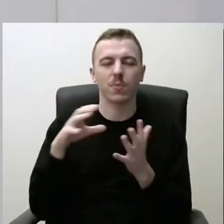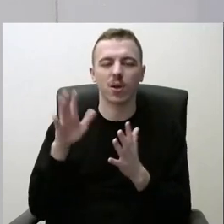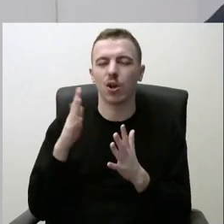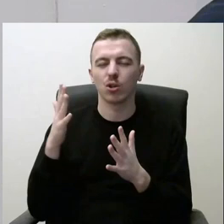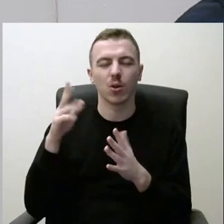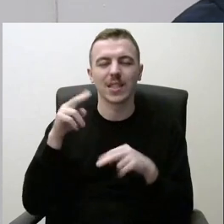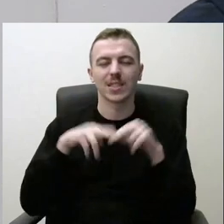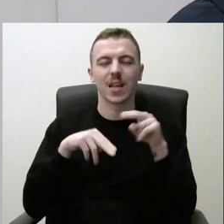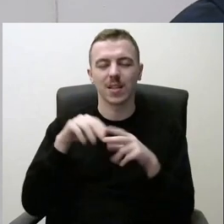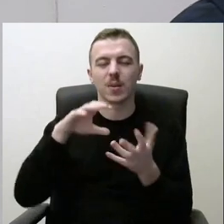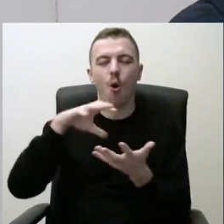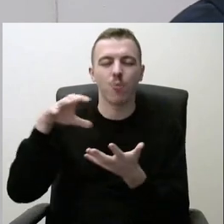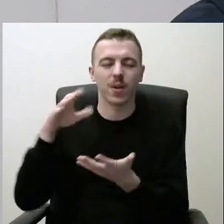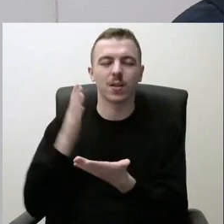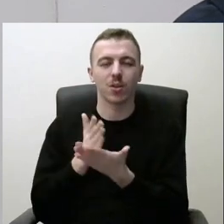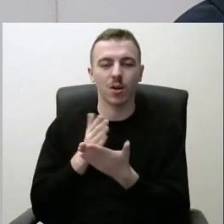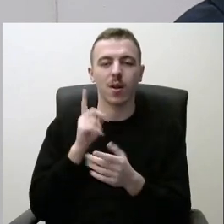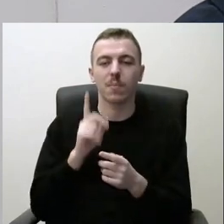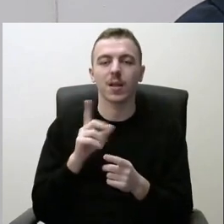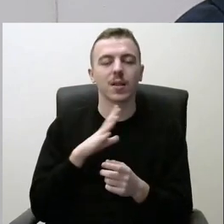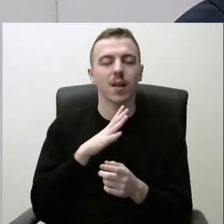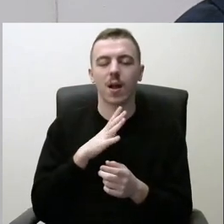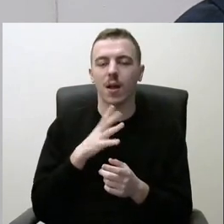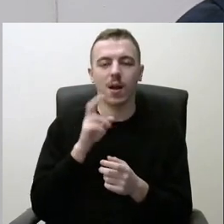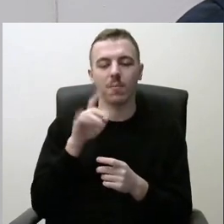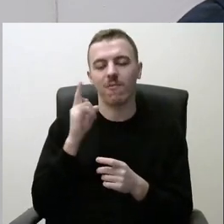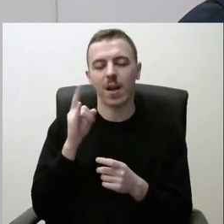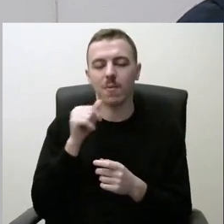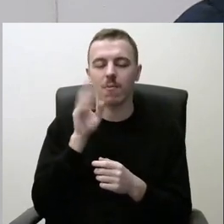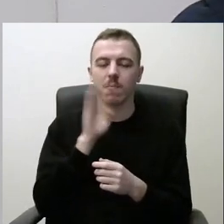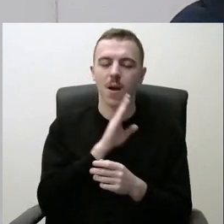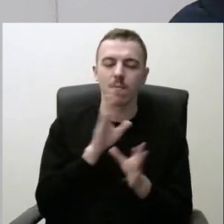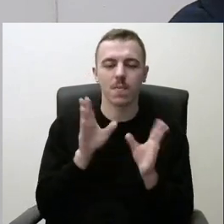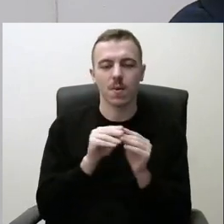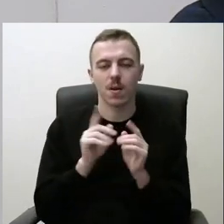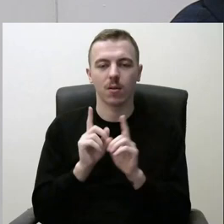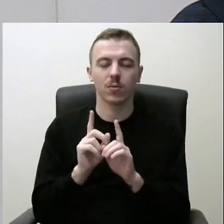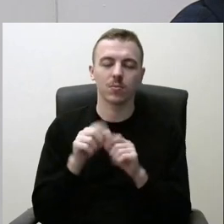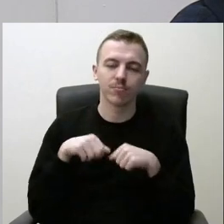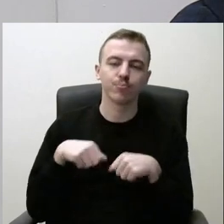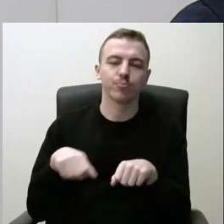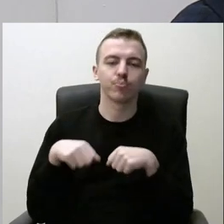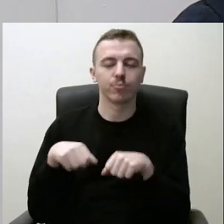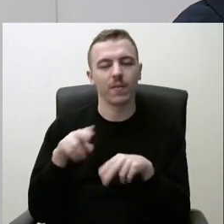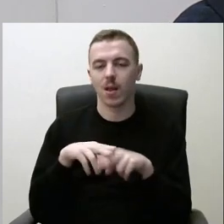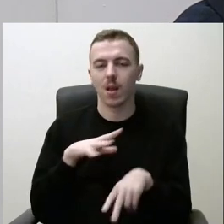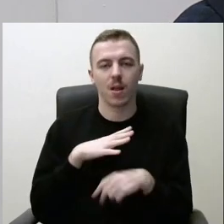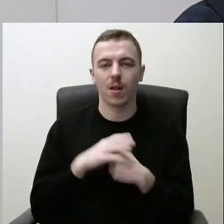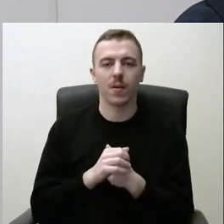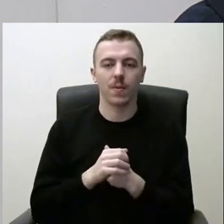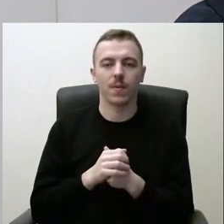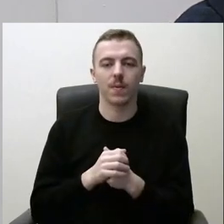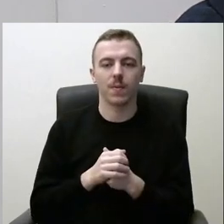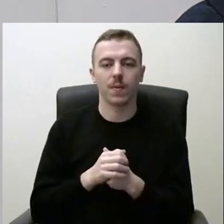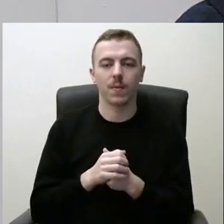statybiniai objektai, bet nėra galimybės vaikams, mamoms su vaikais. Ir žymėlės išeiti, ta prasme, ir pasivažiuoti